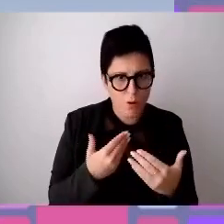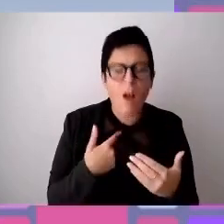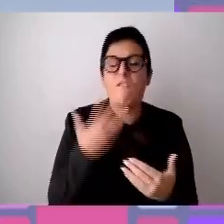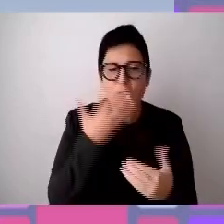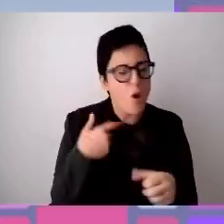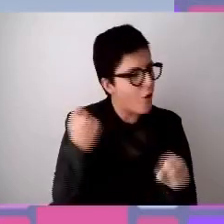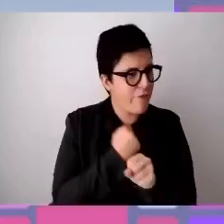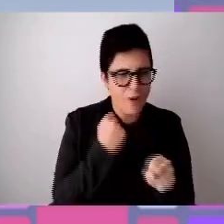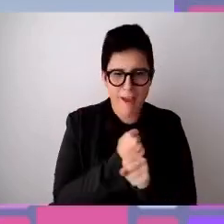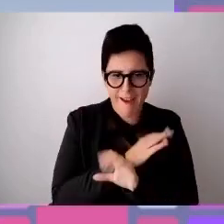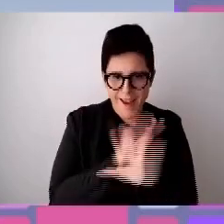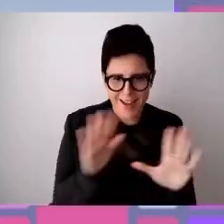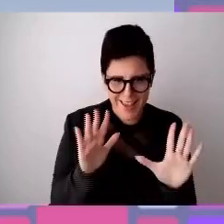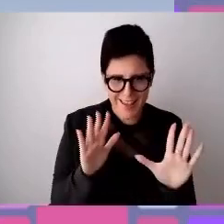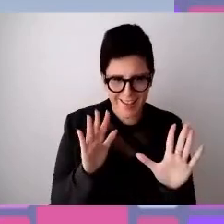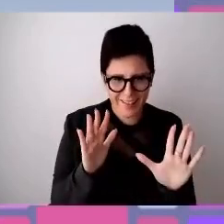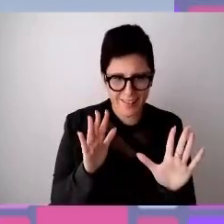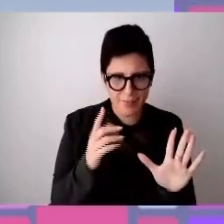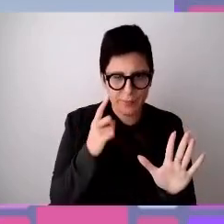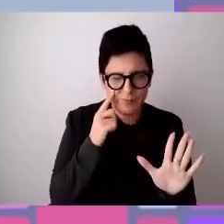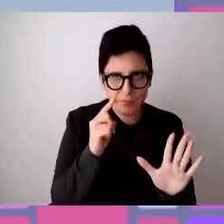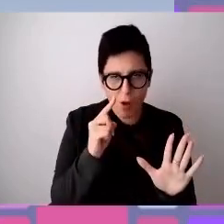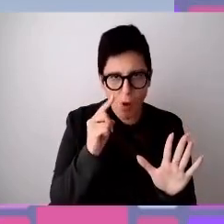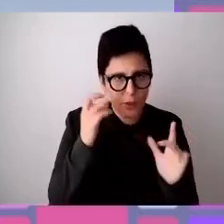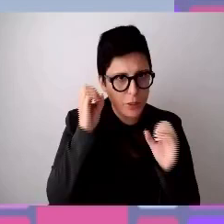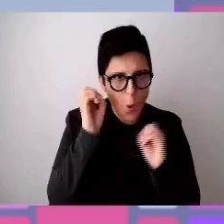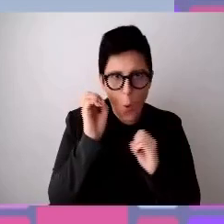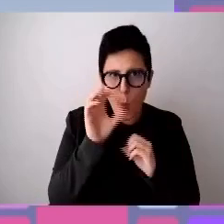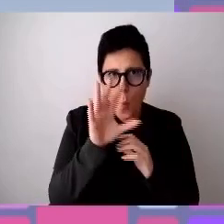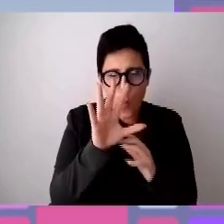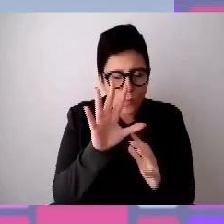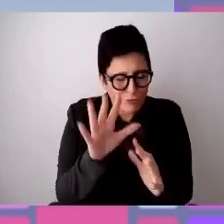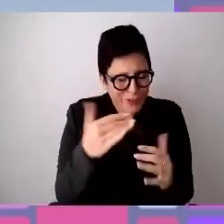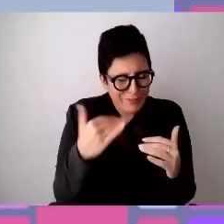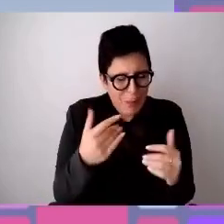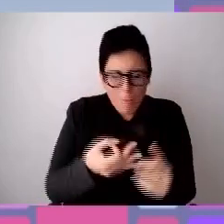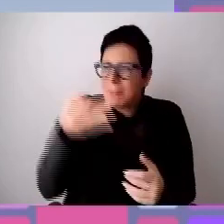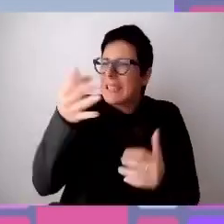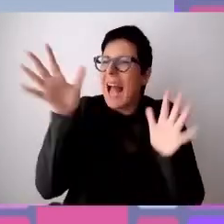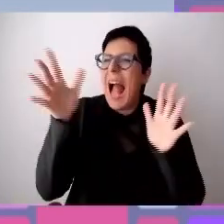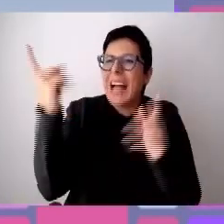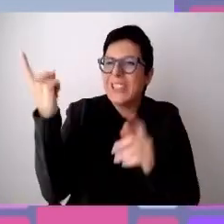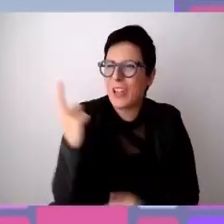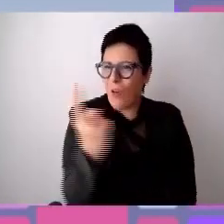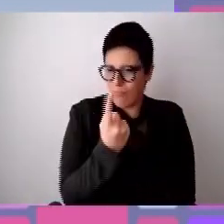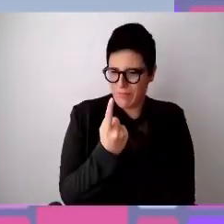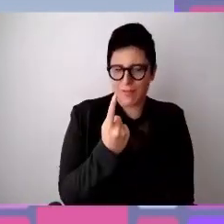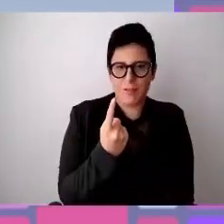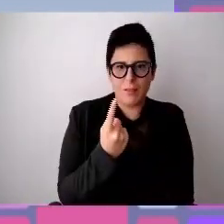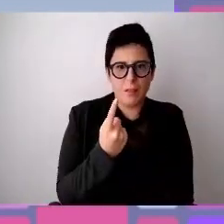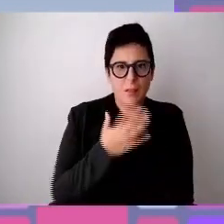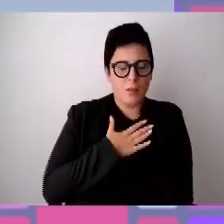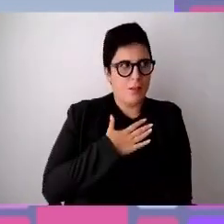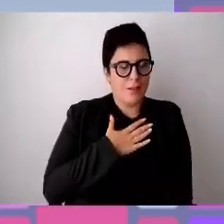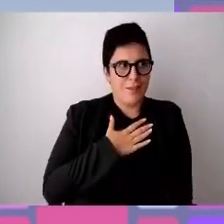diceva con una luce negli occhi che era come se un angelo fosse caduto dal cielo e presentai